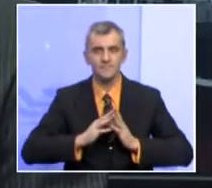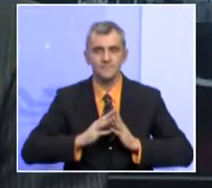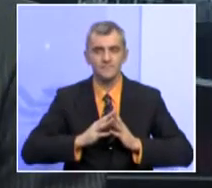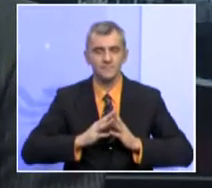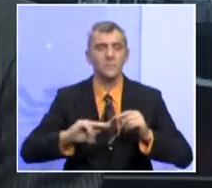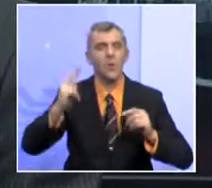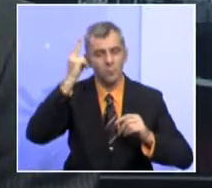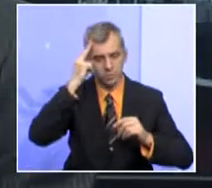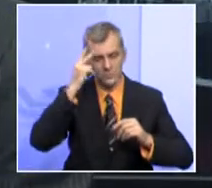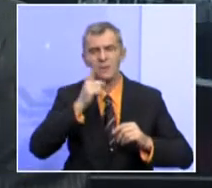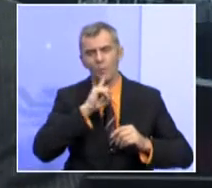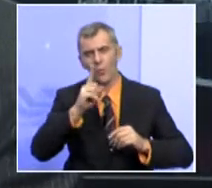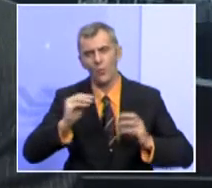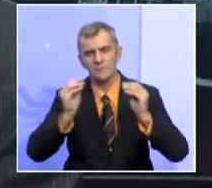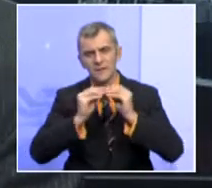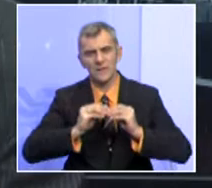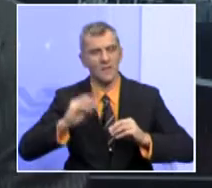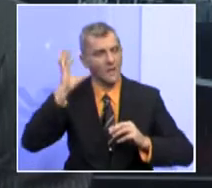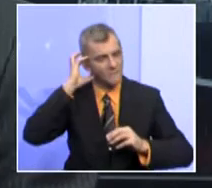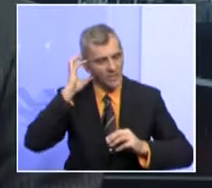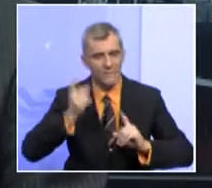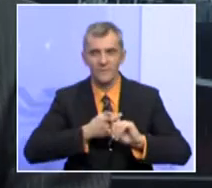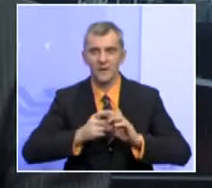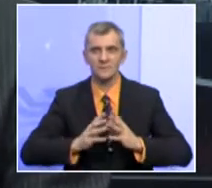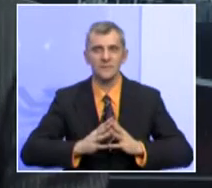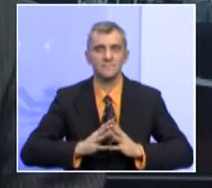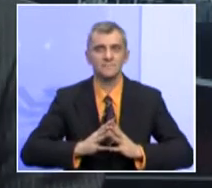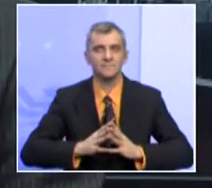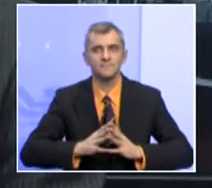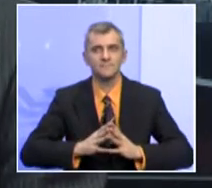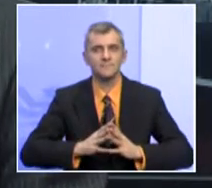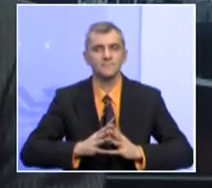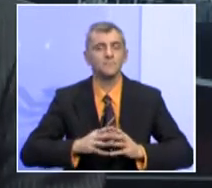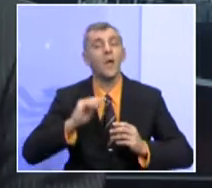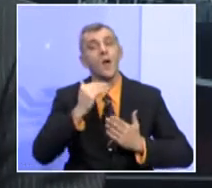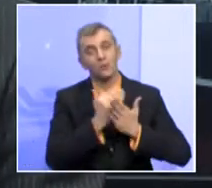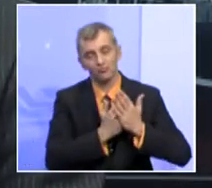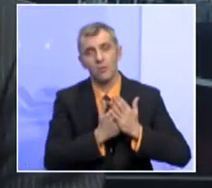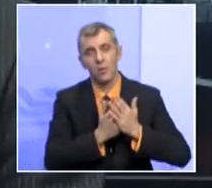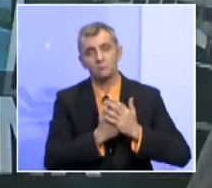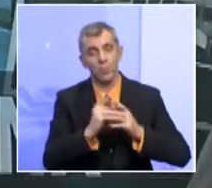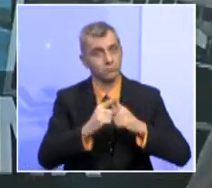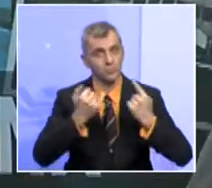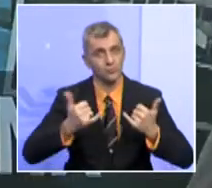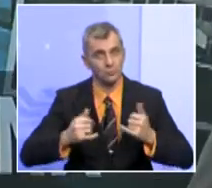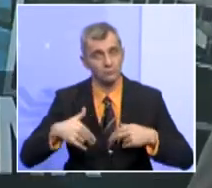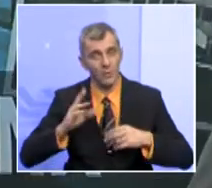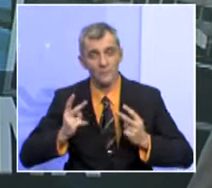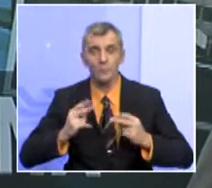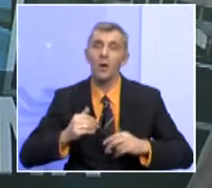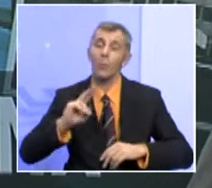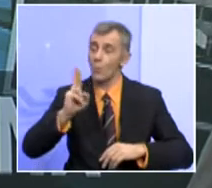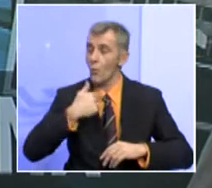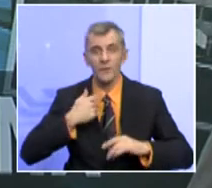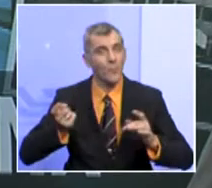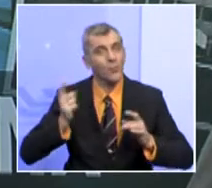Poznato je ko sastavlja i kako vladu federacije. Tako je rješenje postoji, što je najvažnije. Svakako mora.